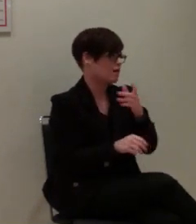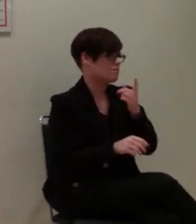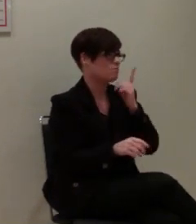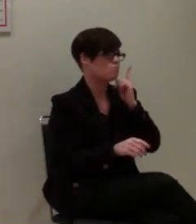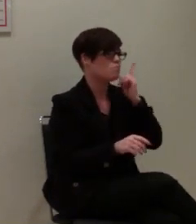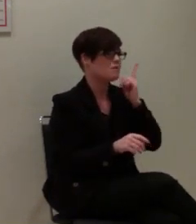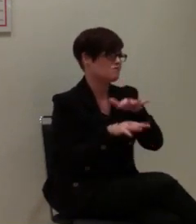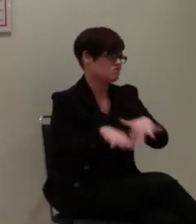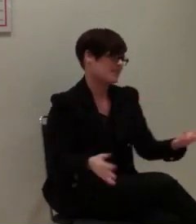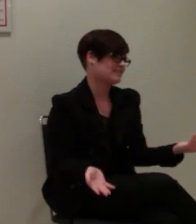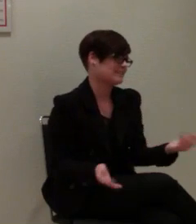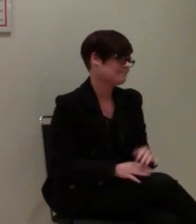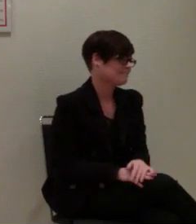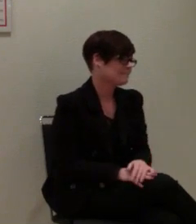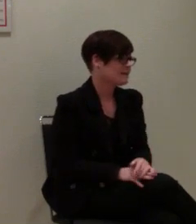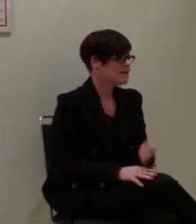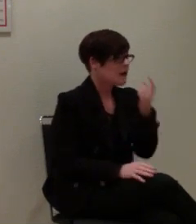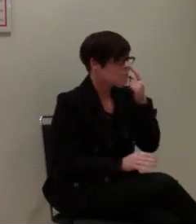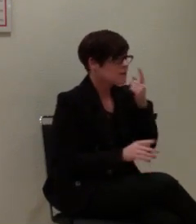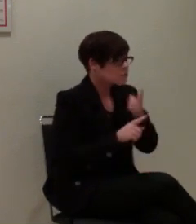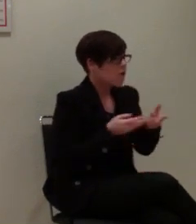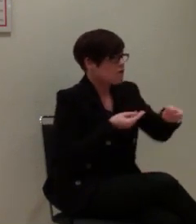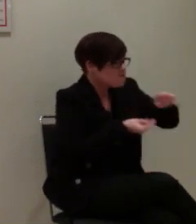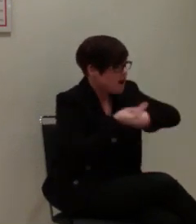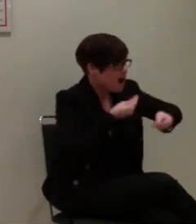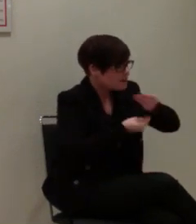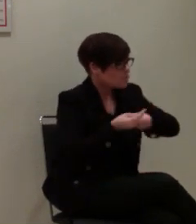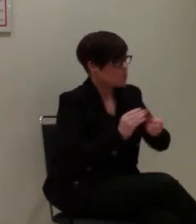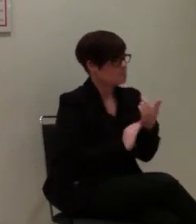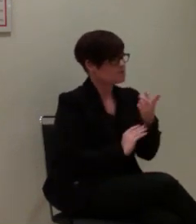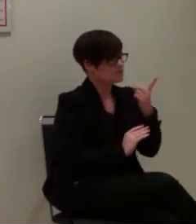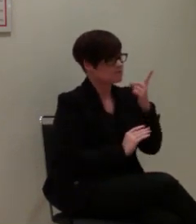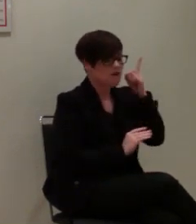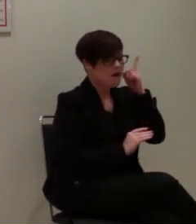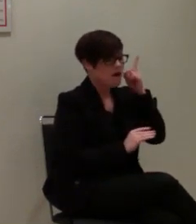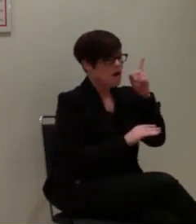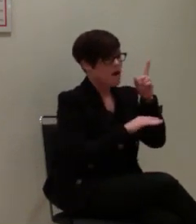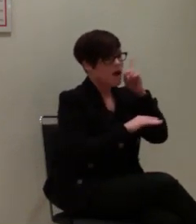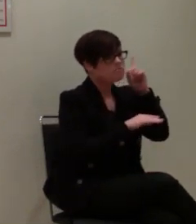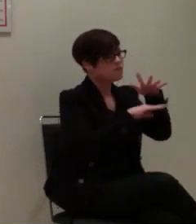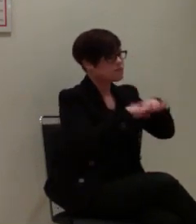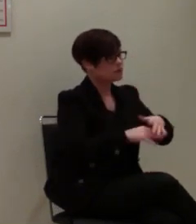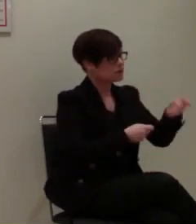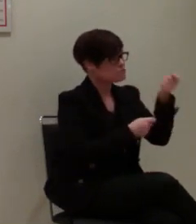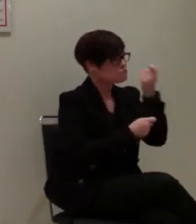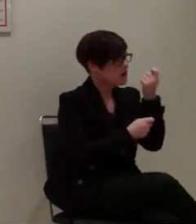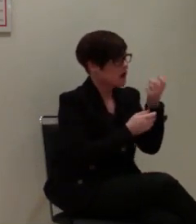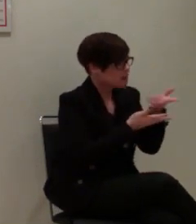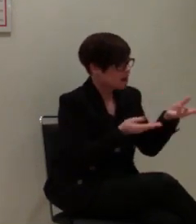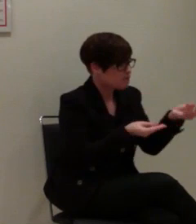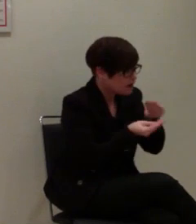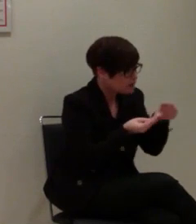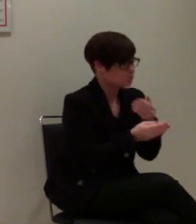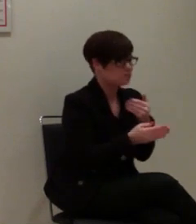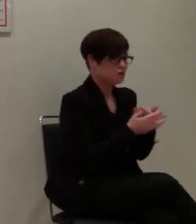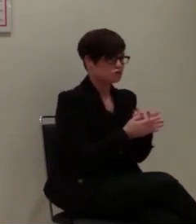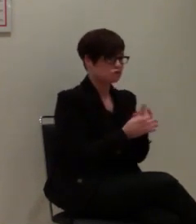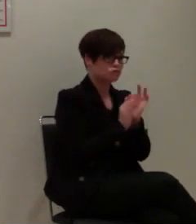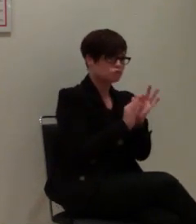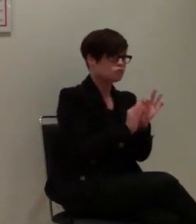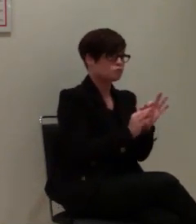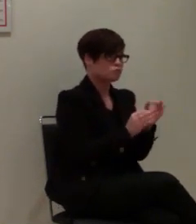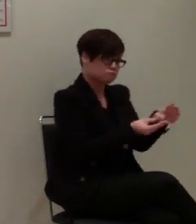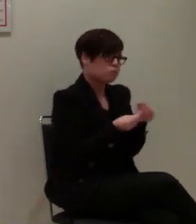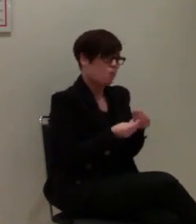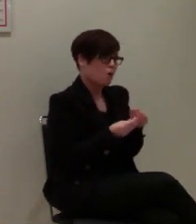Verhandlungen mit den Mobilnetzbetreibern. Ich kann so viel dazu sagen, es sieht eigentlich ganz gut aus, dass wir das kriegen.